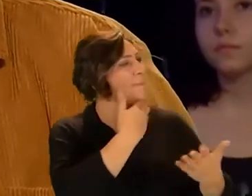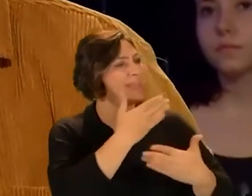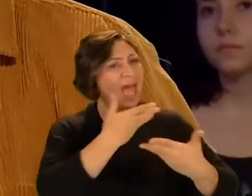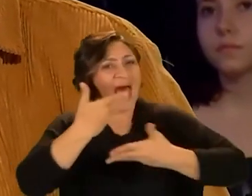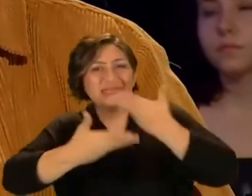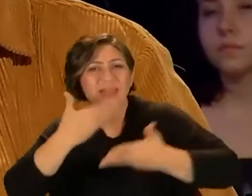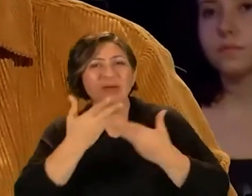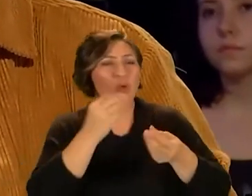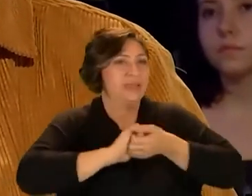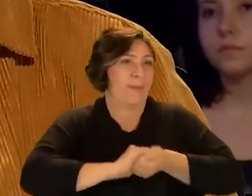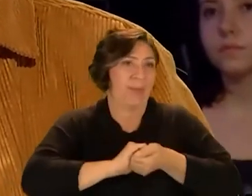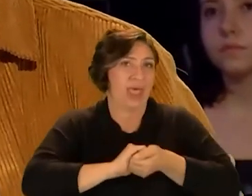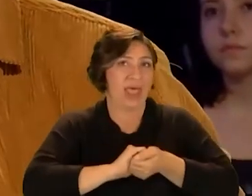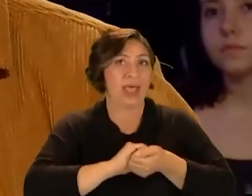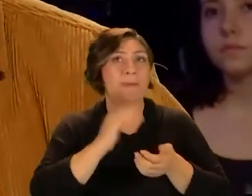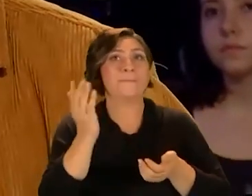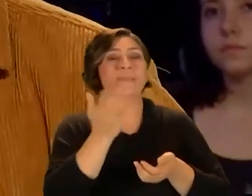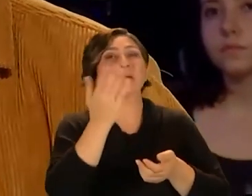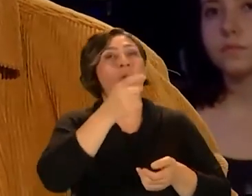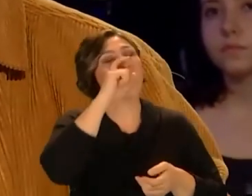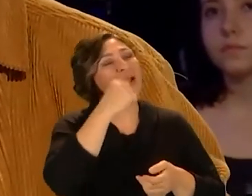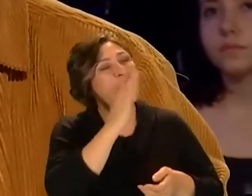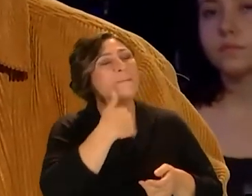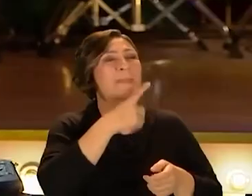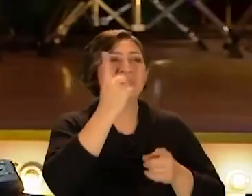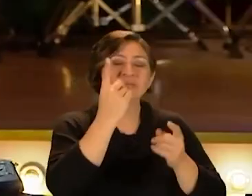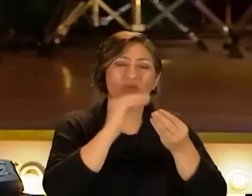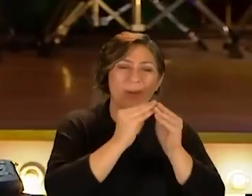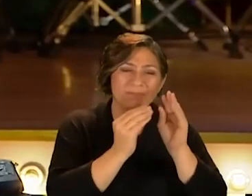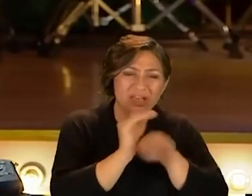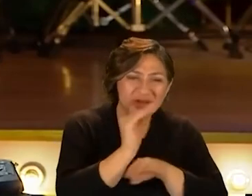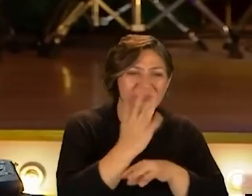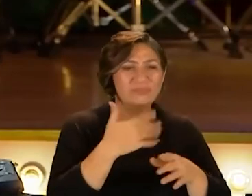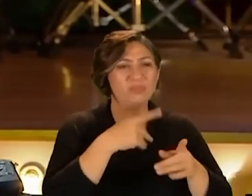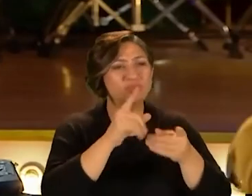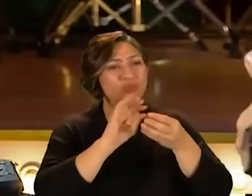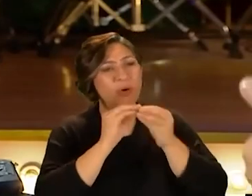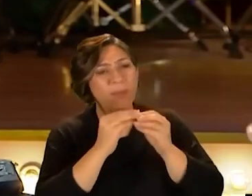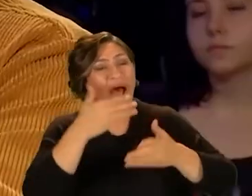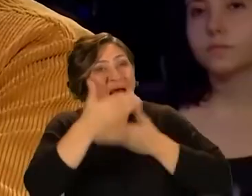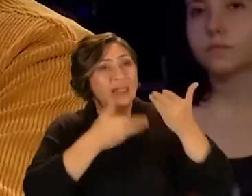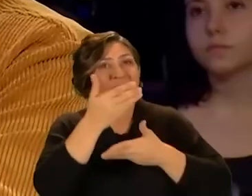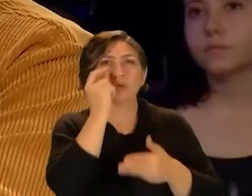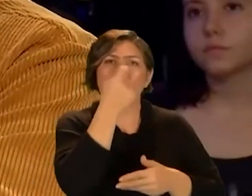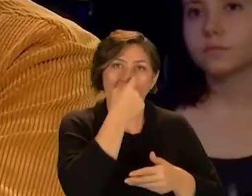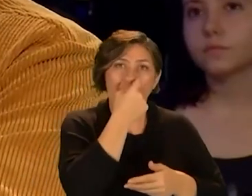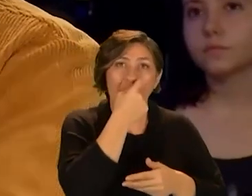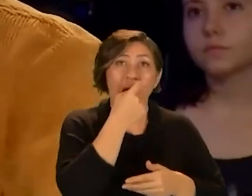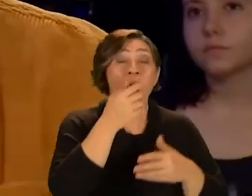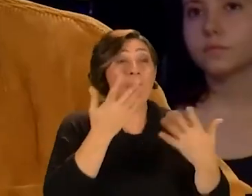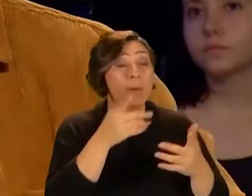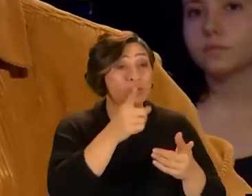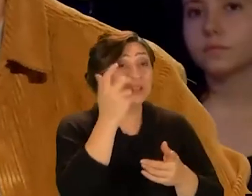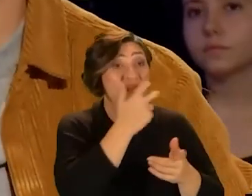muhabbeti anlatmak çok samimidir Mesela işte Okan abi ya ben işte bir mesele yaşadım bir sorun yaşadım Böyle böyle böyle diye anlatmak çok kolay